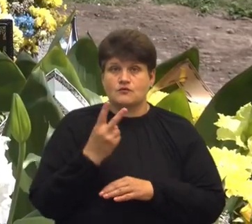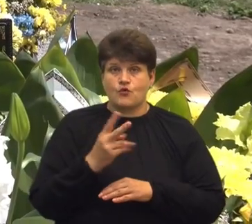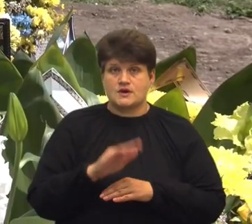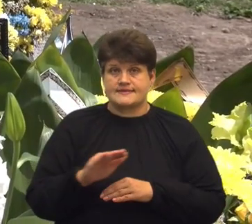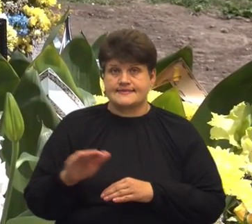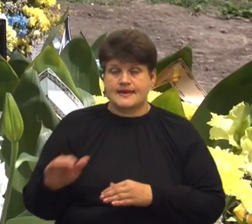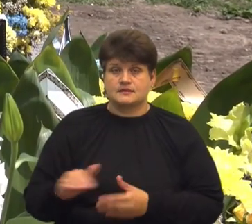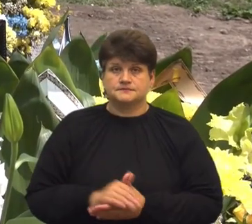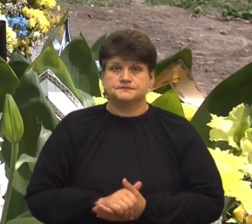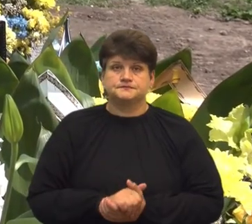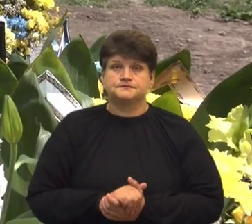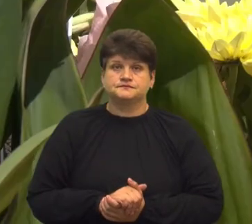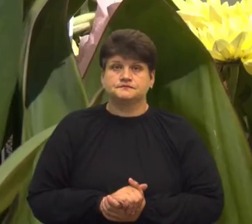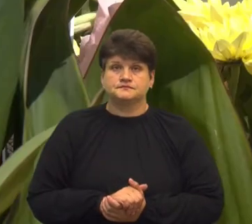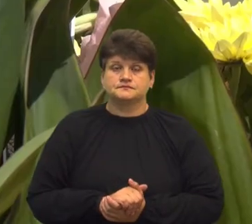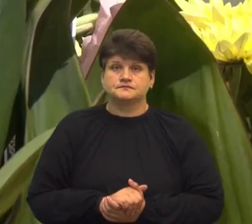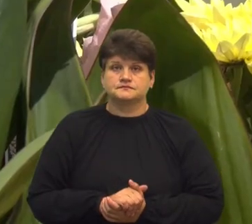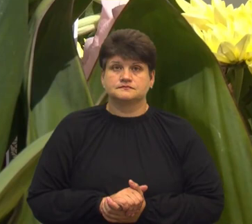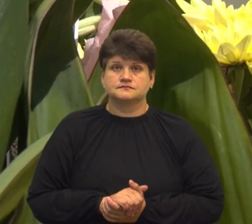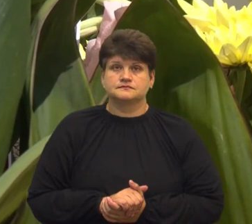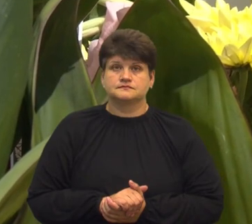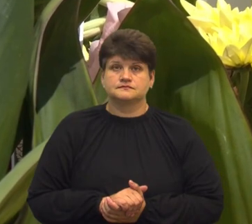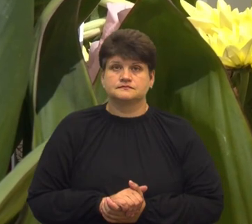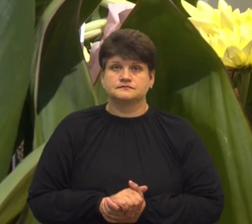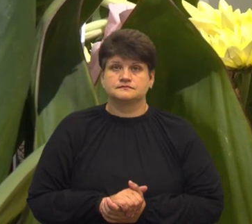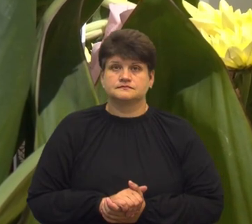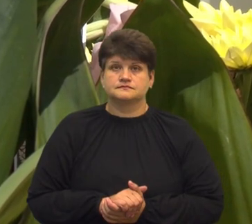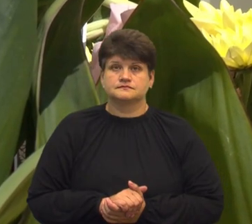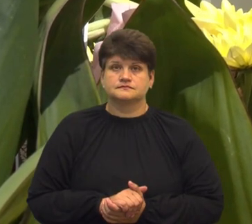Наталія Бончук, Оксана Галіяш, Суспільне новини, Тернопіль.